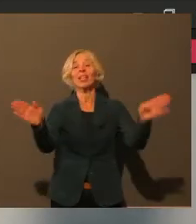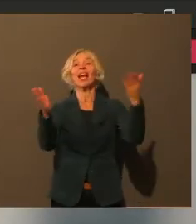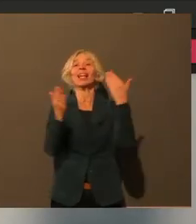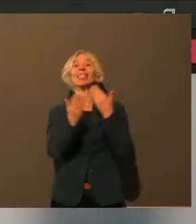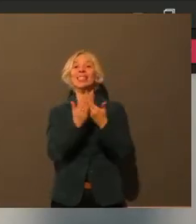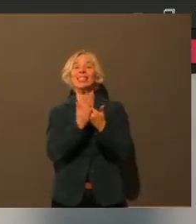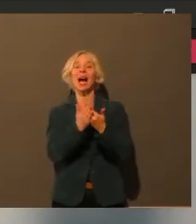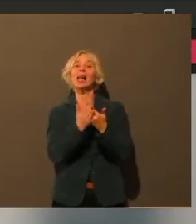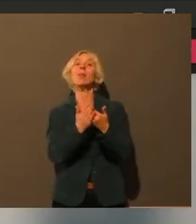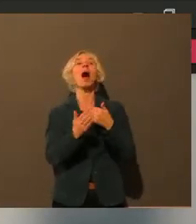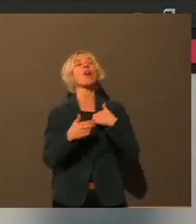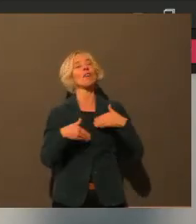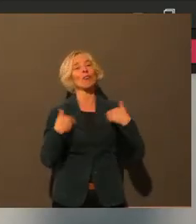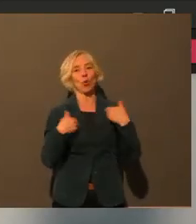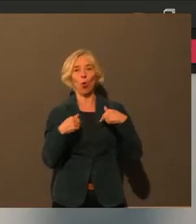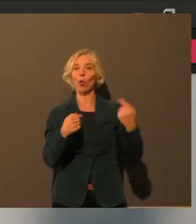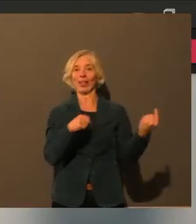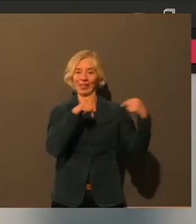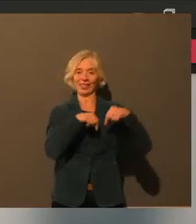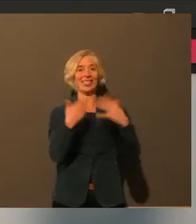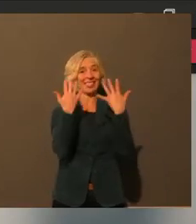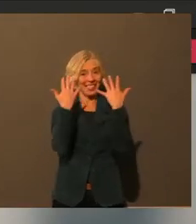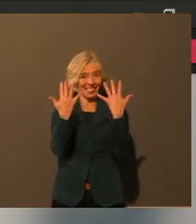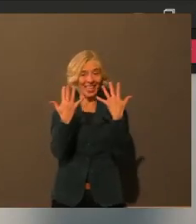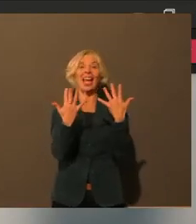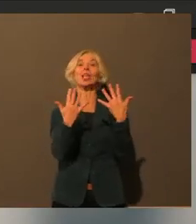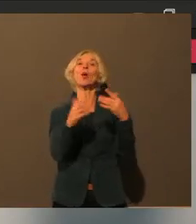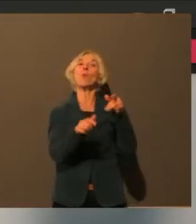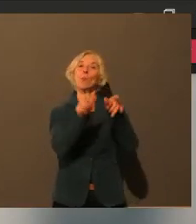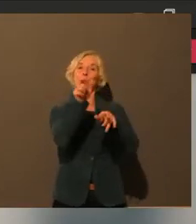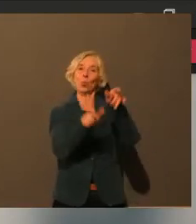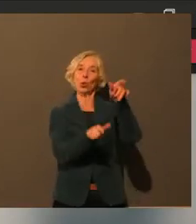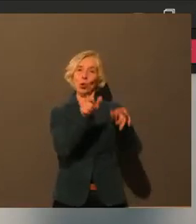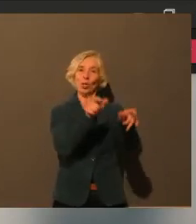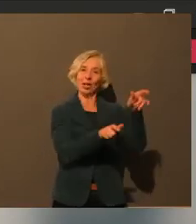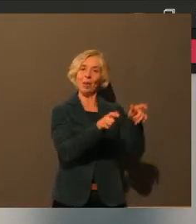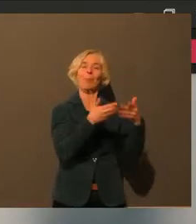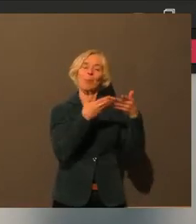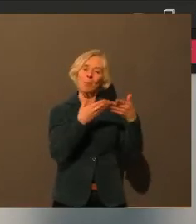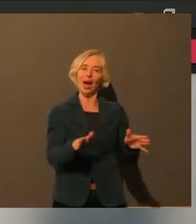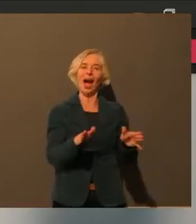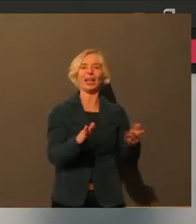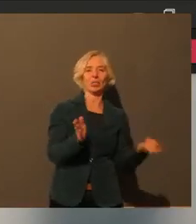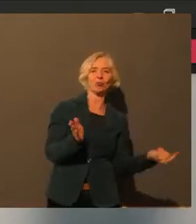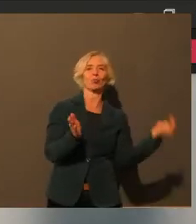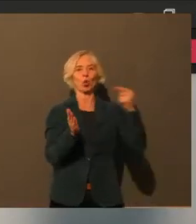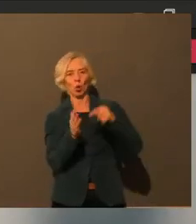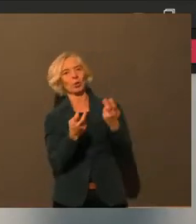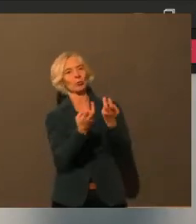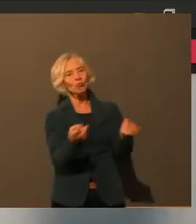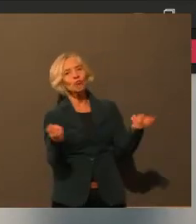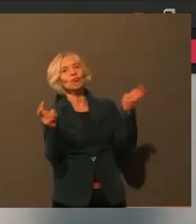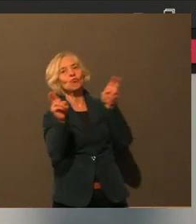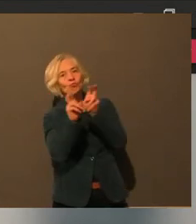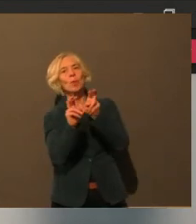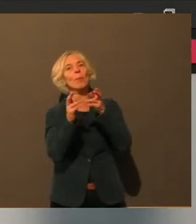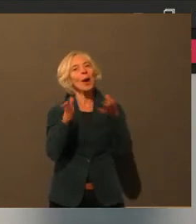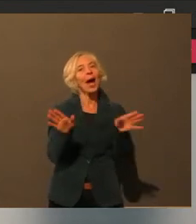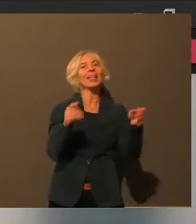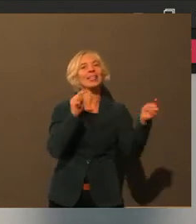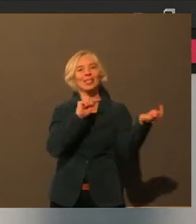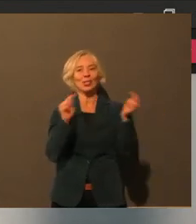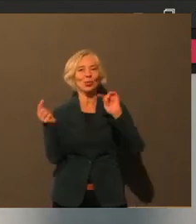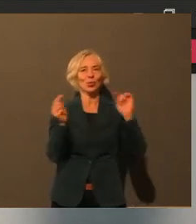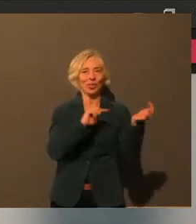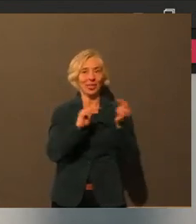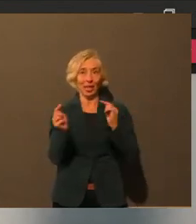bereit erklärt haben, mit uns so etwas zu diskutieren. Wir sind heute das zweite Mal beisammen. Das erste Mal vor vier Wochen